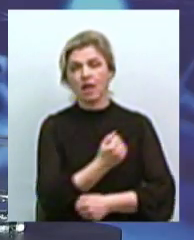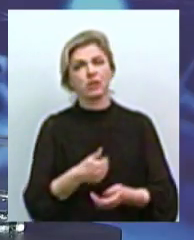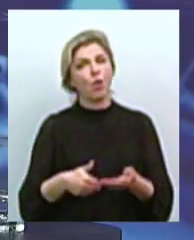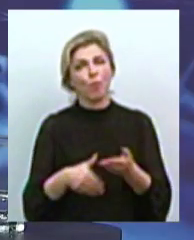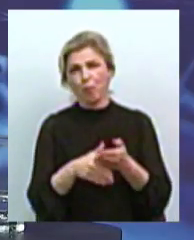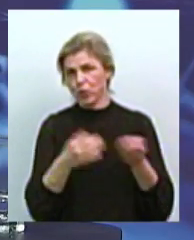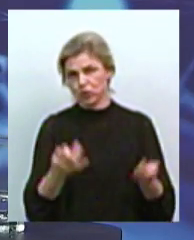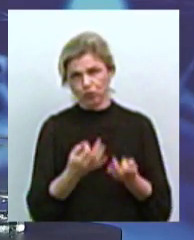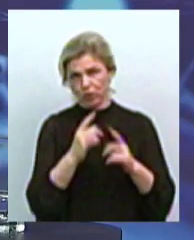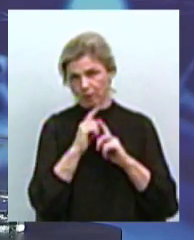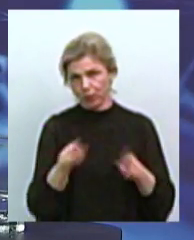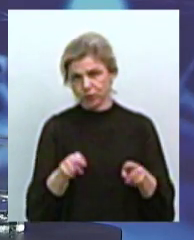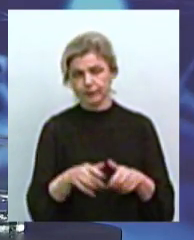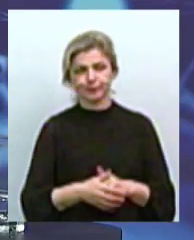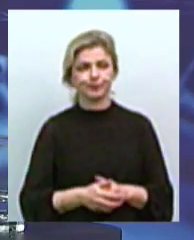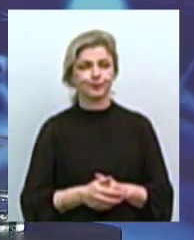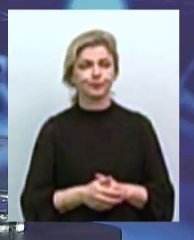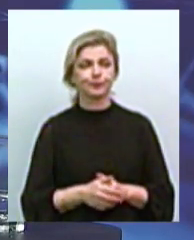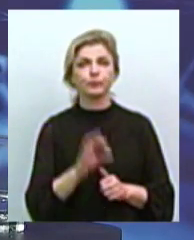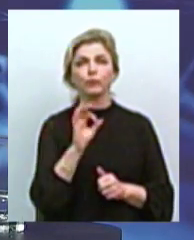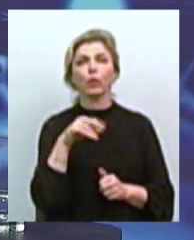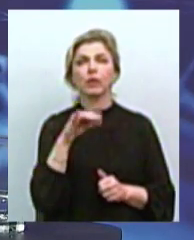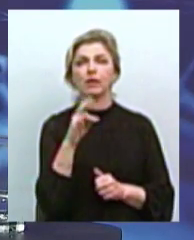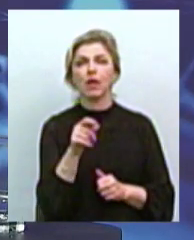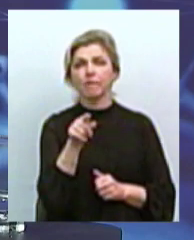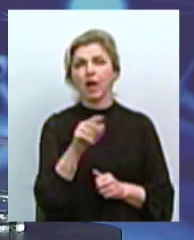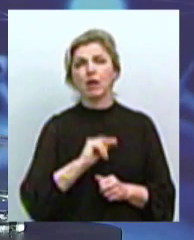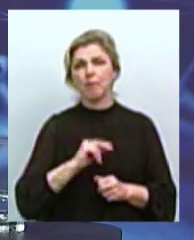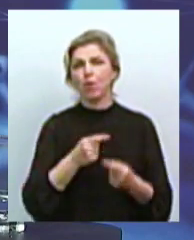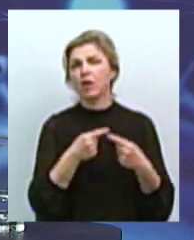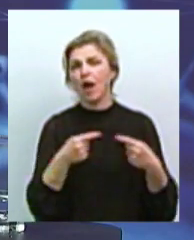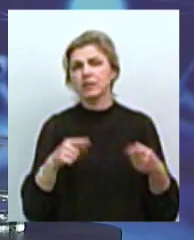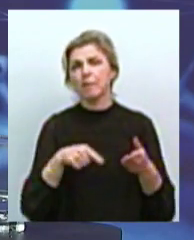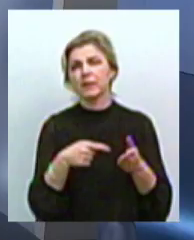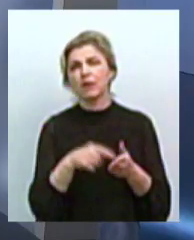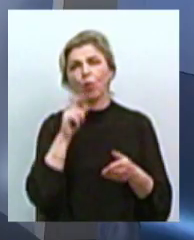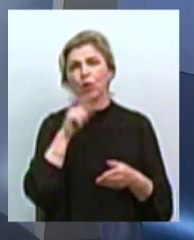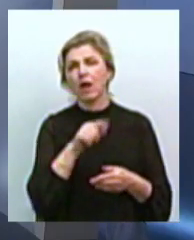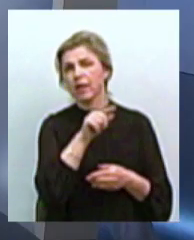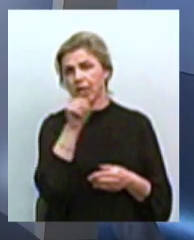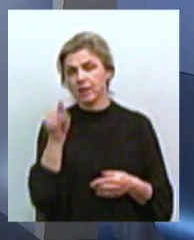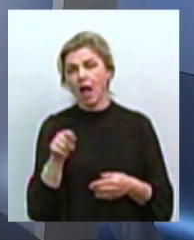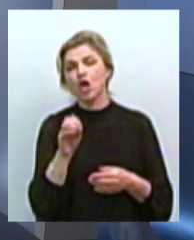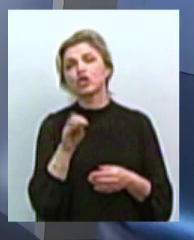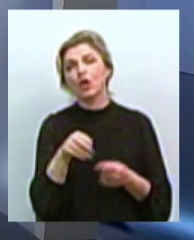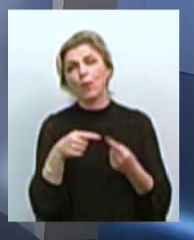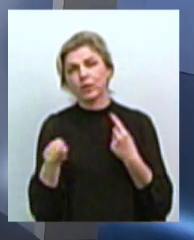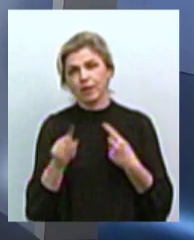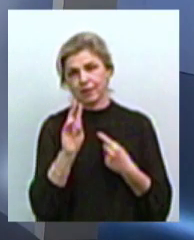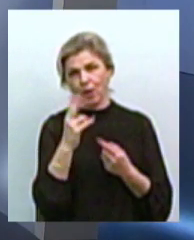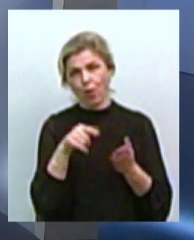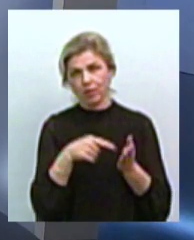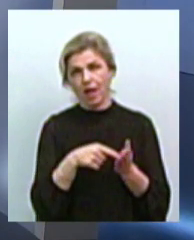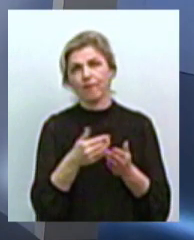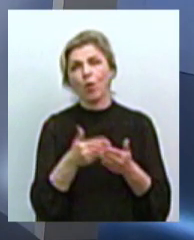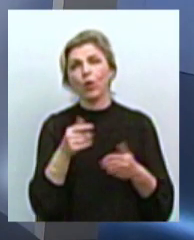Олена, Ви працюєте в різних містах країни. Чим відрізняється Миколаїв від тих міст, в яких Ви працювали